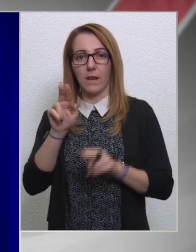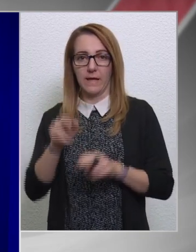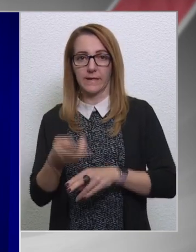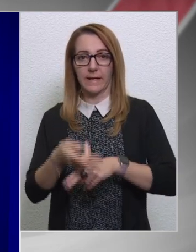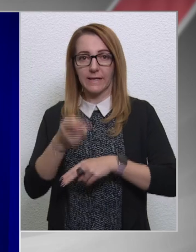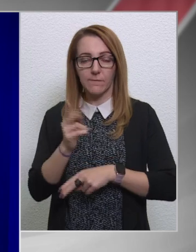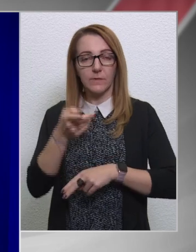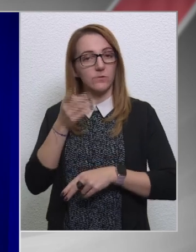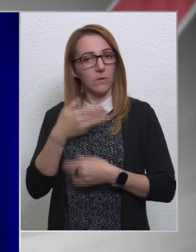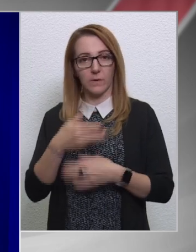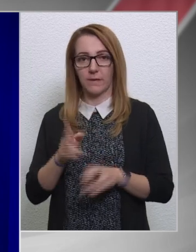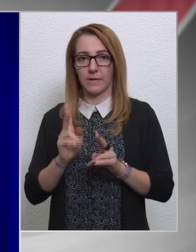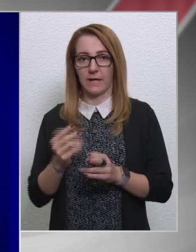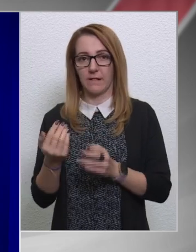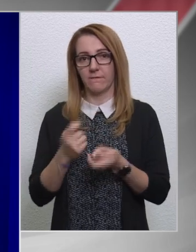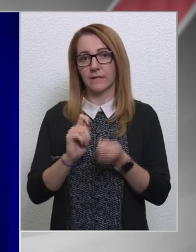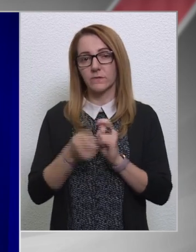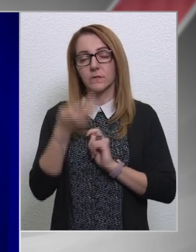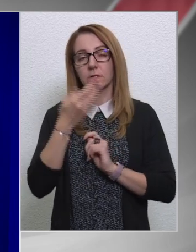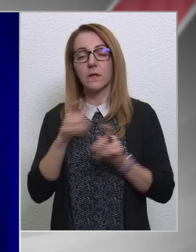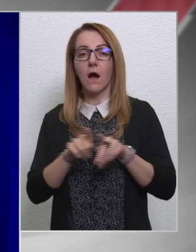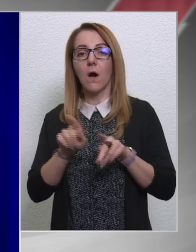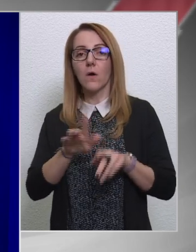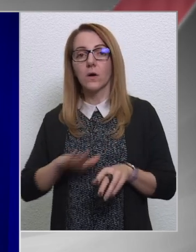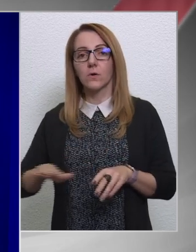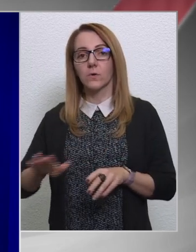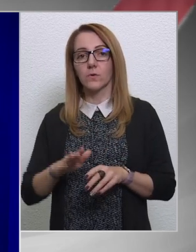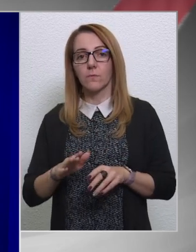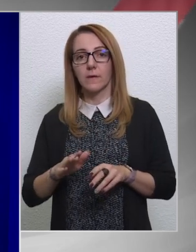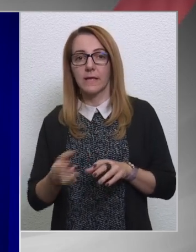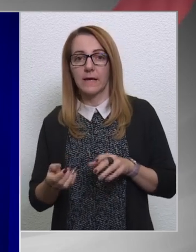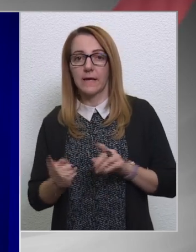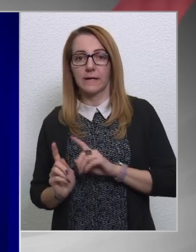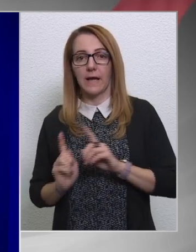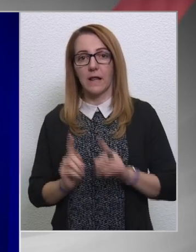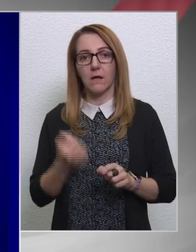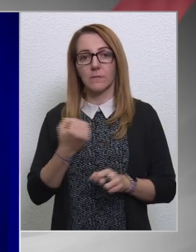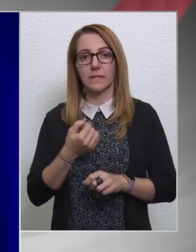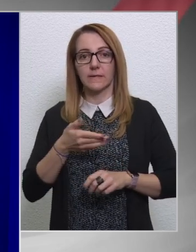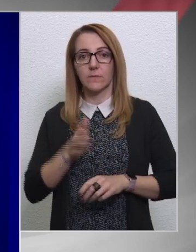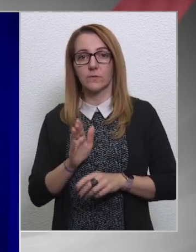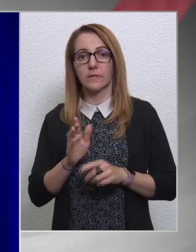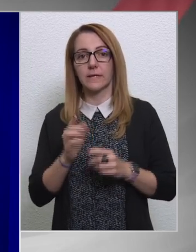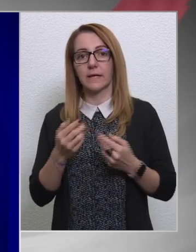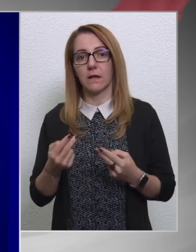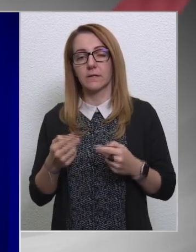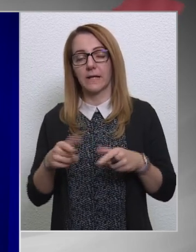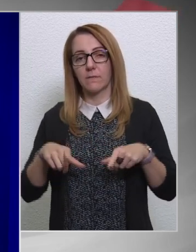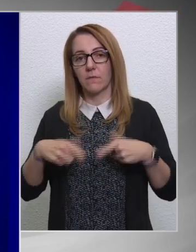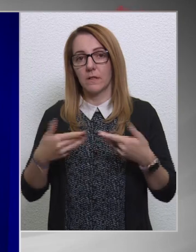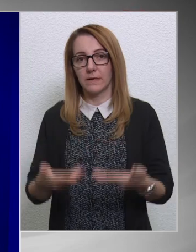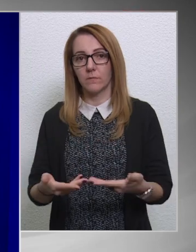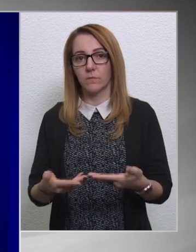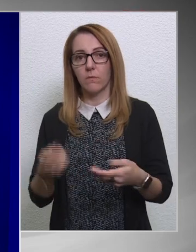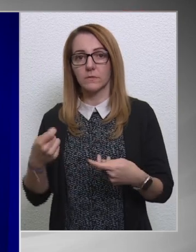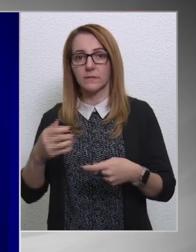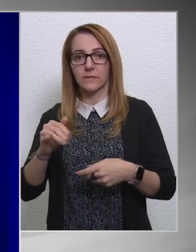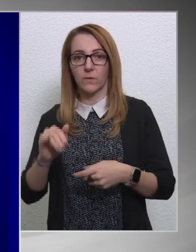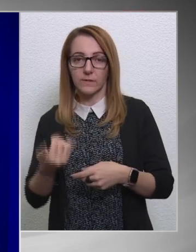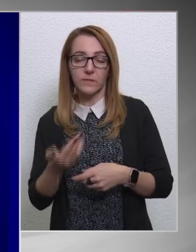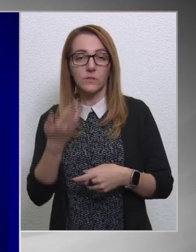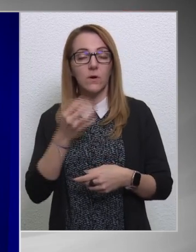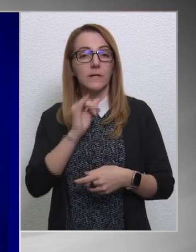nem kell változtatni. Hogyha olyan körülmények állnak bebe, illetve a december 5-én hatályba lépő szankciókat is, hogy nincs